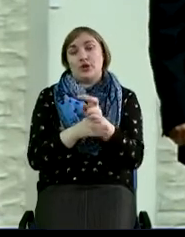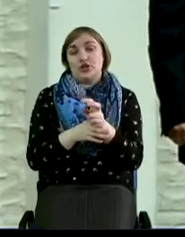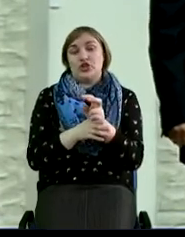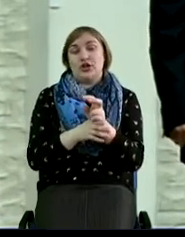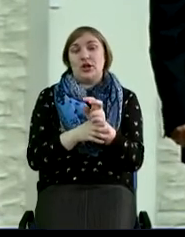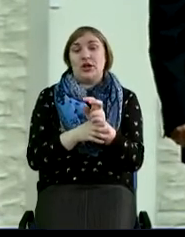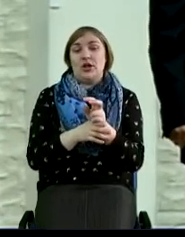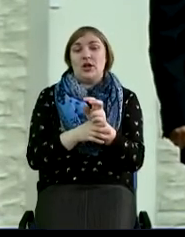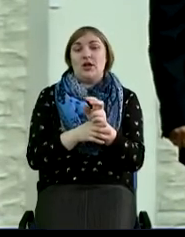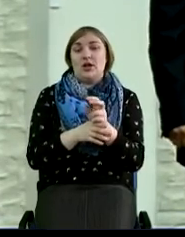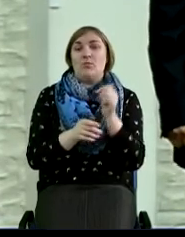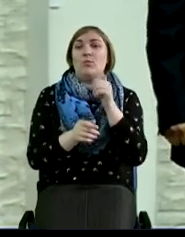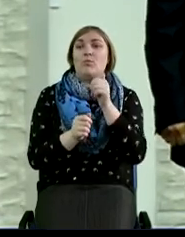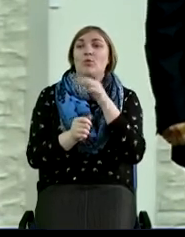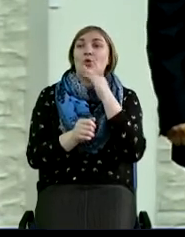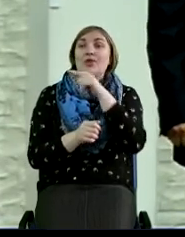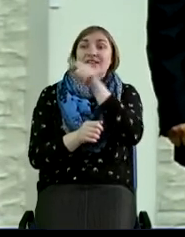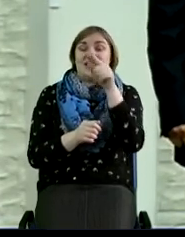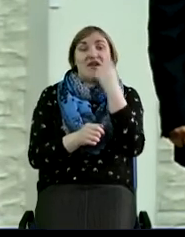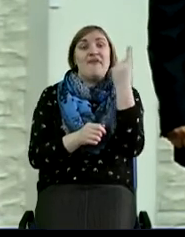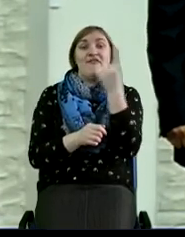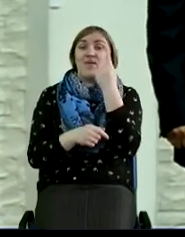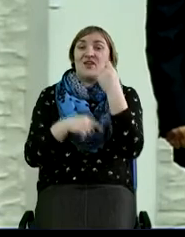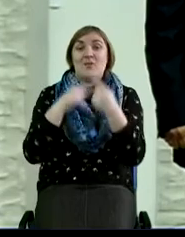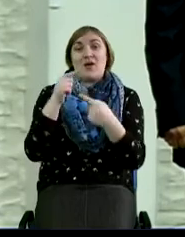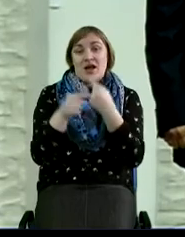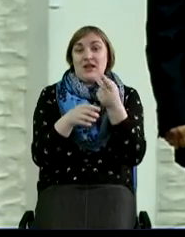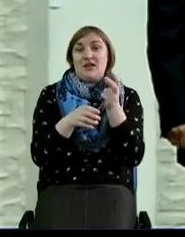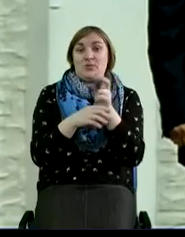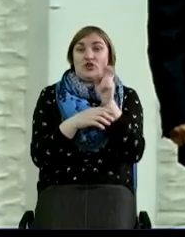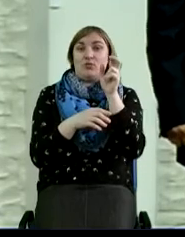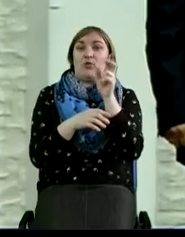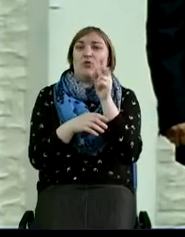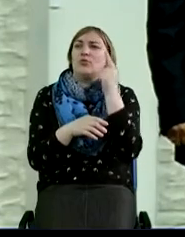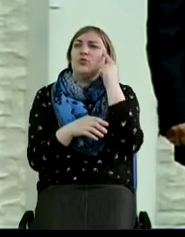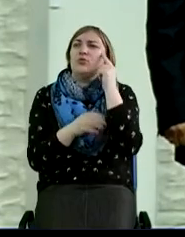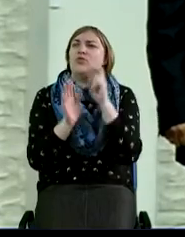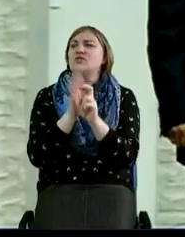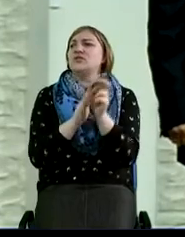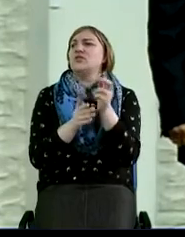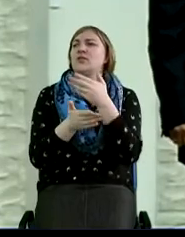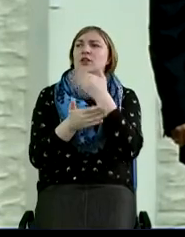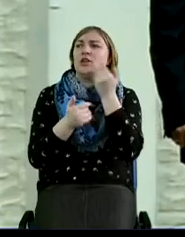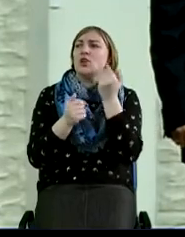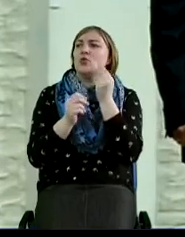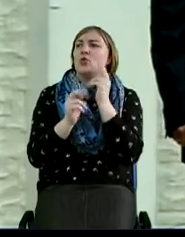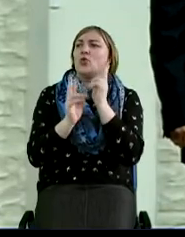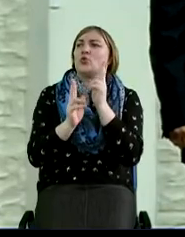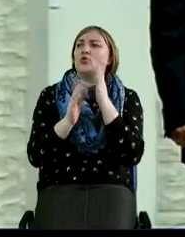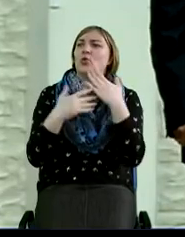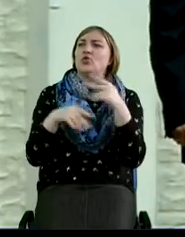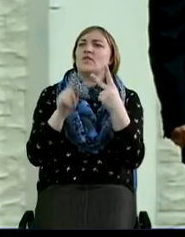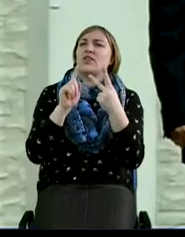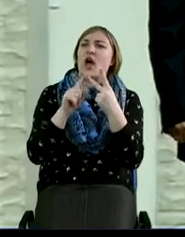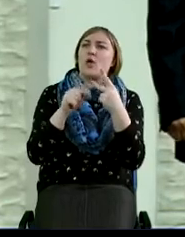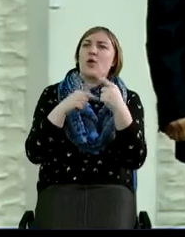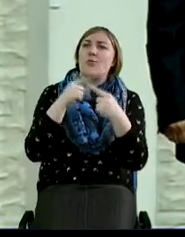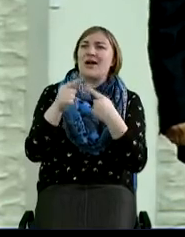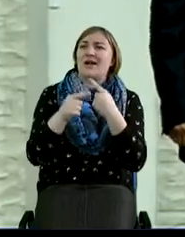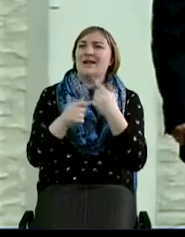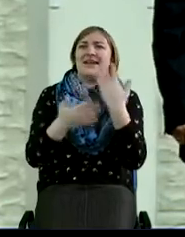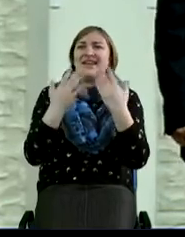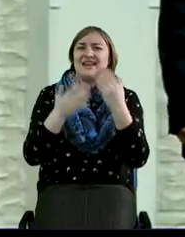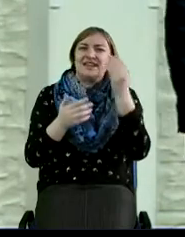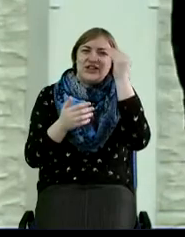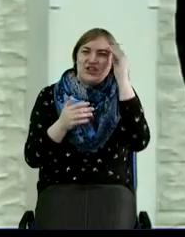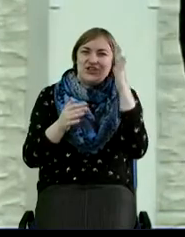массе в первом поколении в Церковь Божию. И здесь, по-моему, у нас в Церкви никого нету тех, которые уже во втором поколении, ну, не